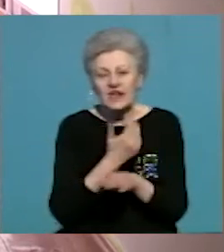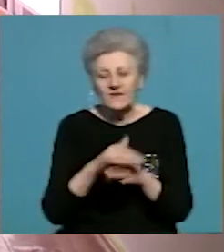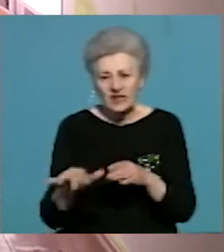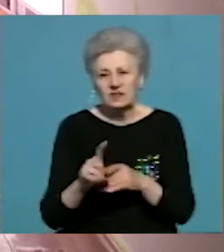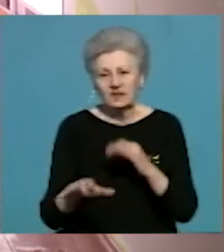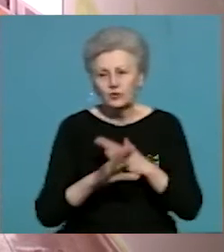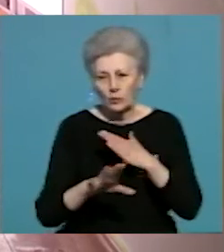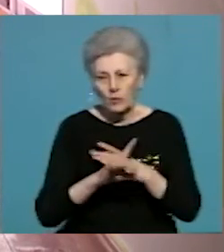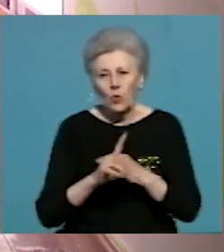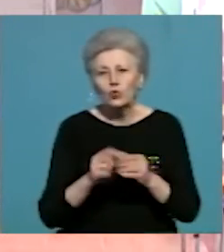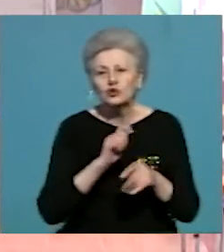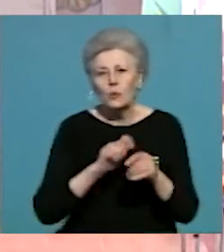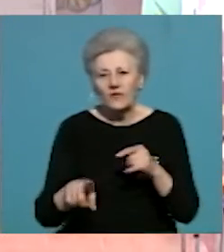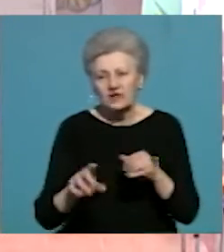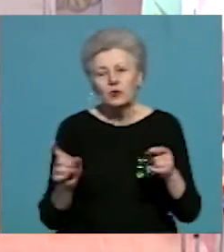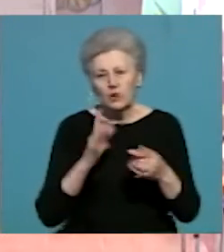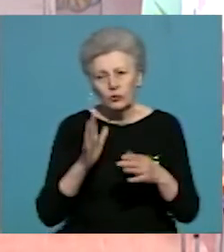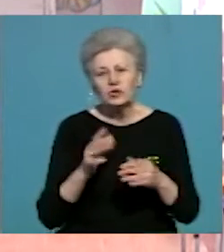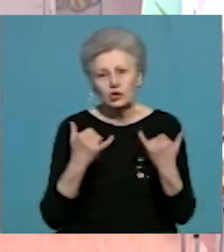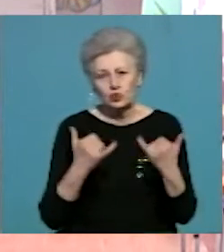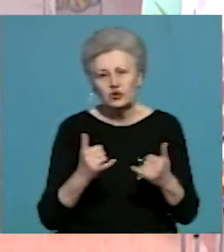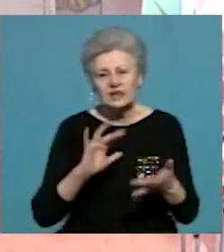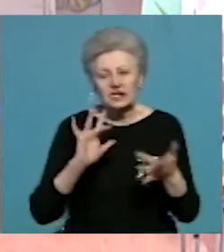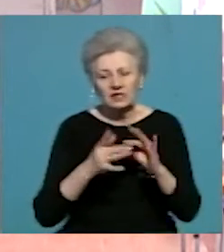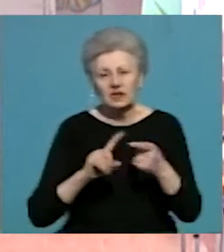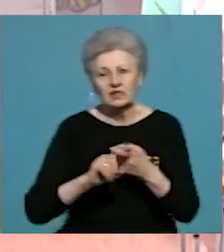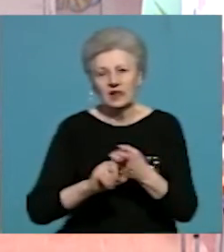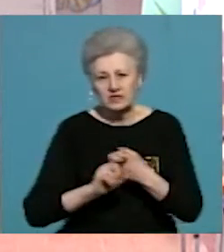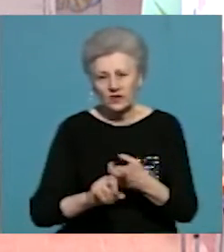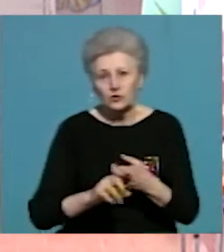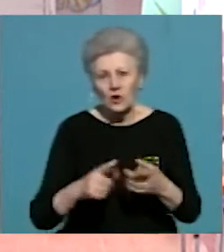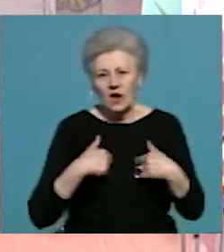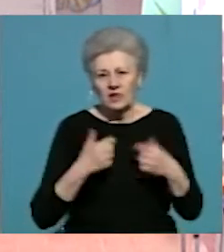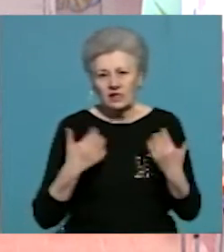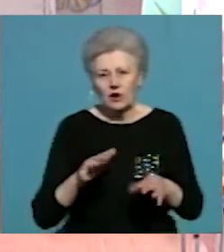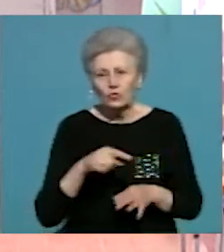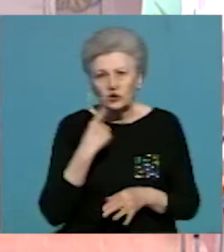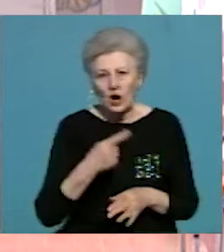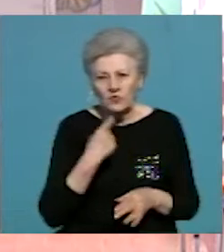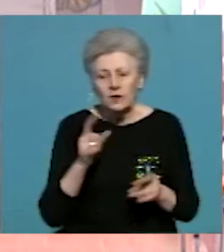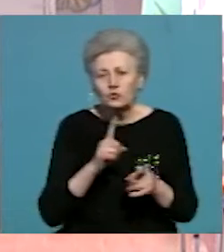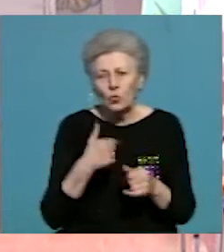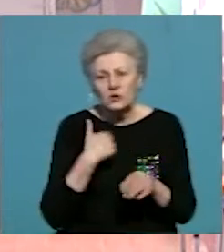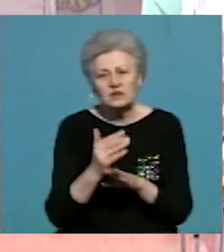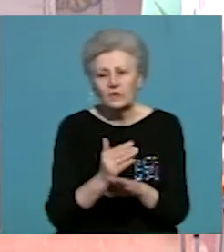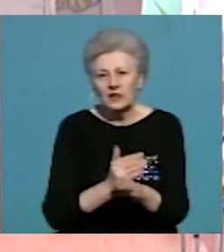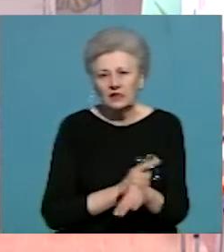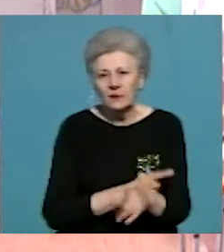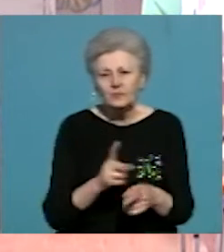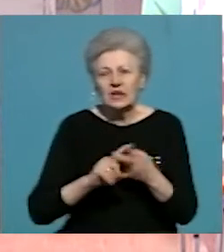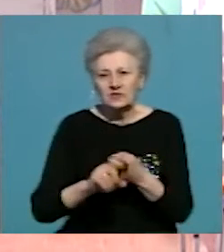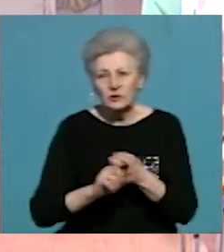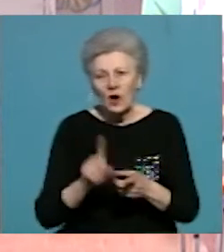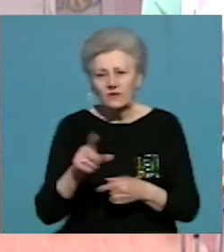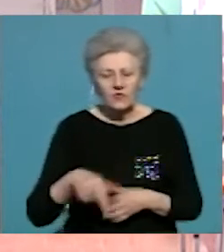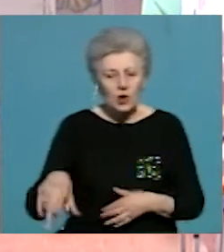сучасний інтернет-звізок. Стоють вай-фай-роутери, які, як я вже казав, працюють по системі сотового зв'язку. Ви переміщаєтеся по